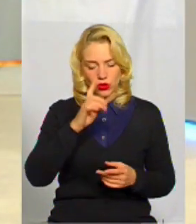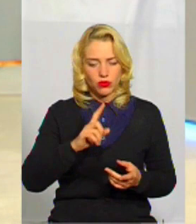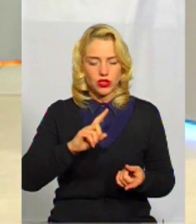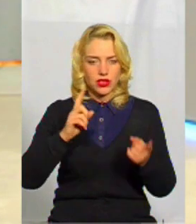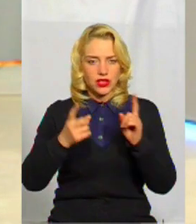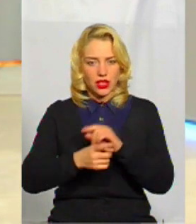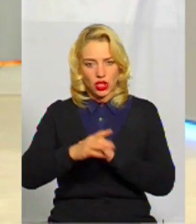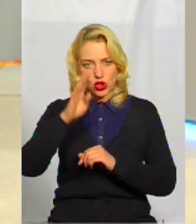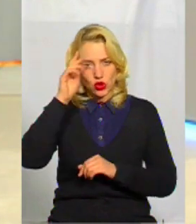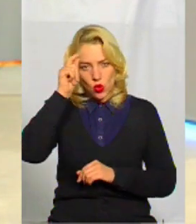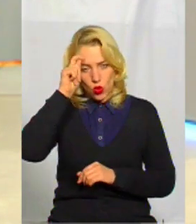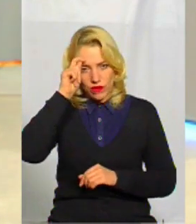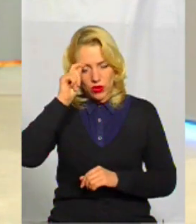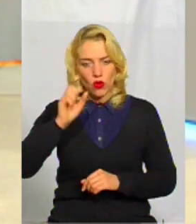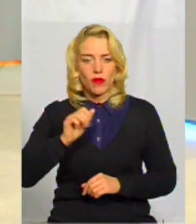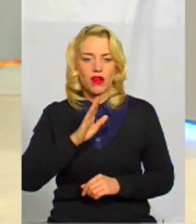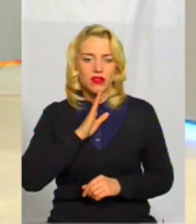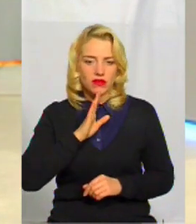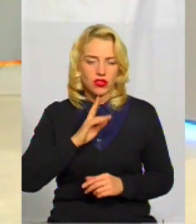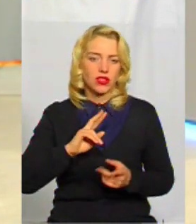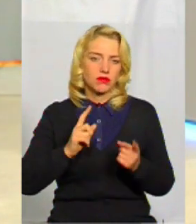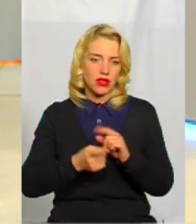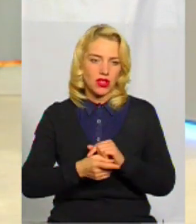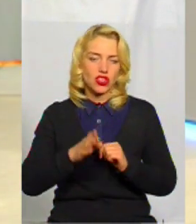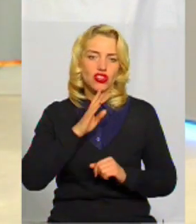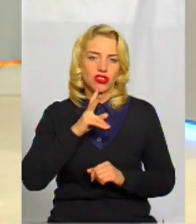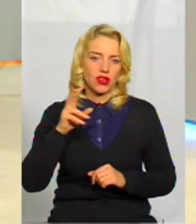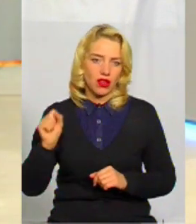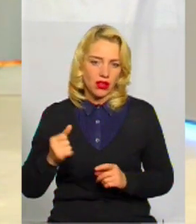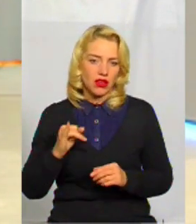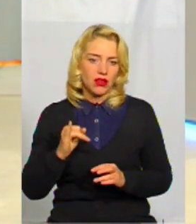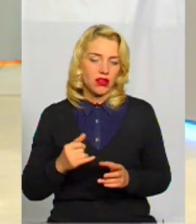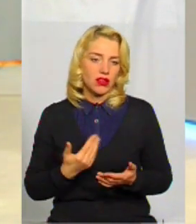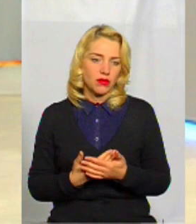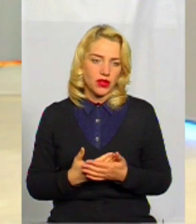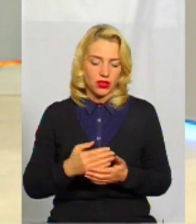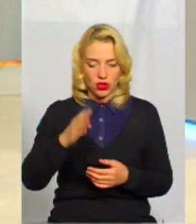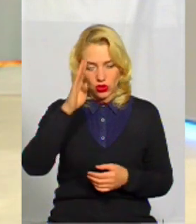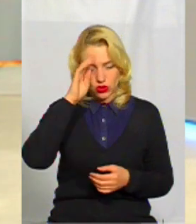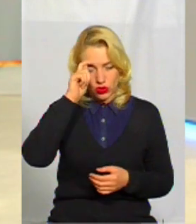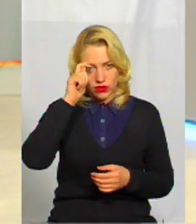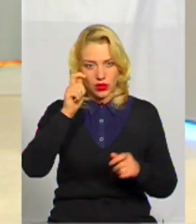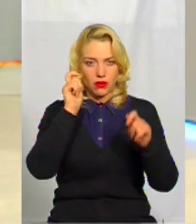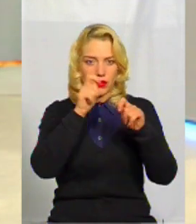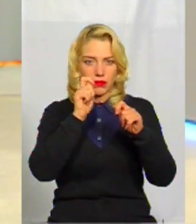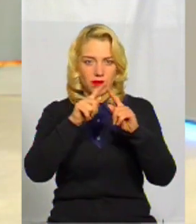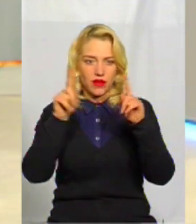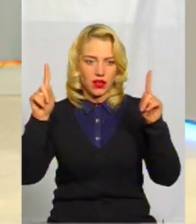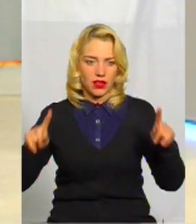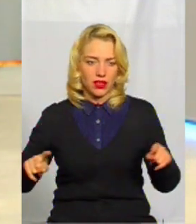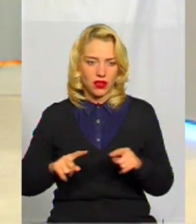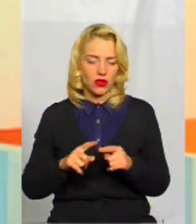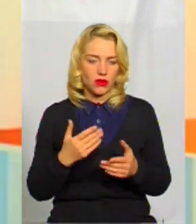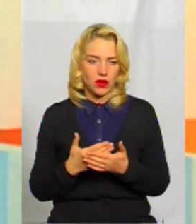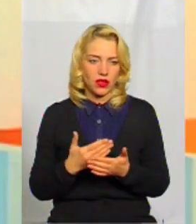чоловіком, дівчинка стає жінкою. І ось чоловік, наприклад, прибив картинку, як нам показували на